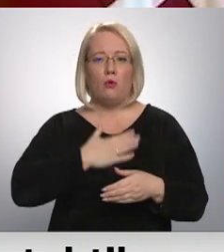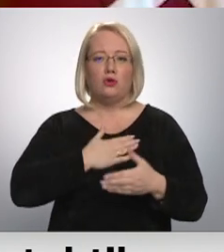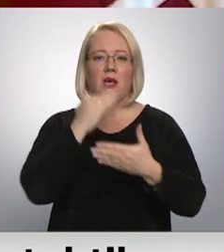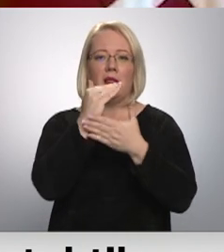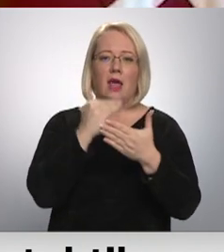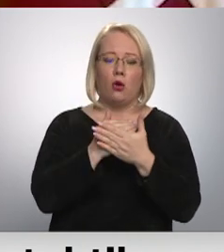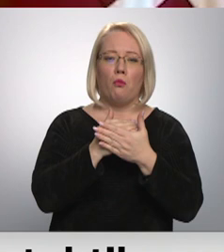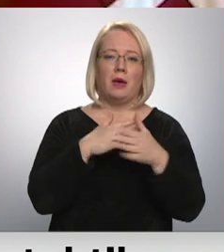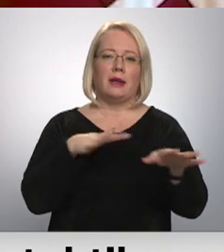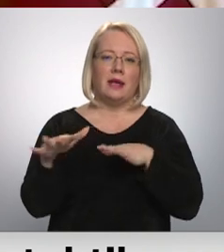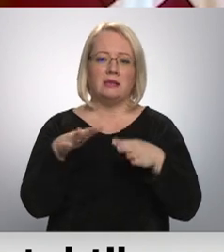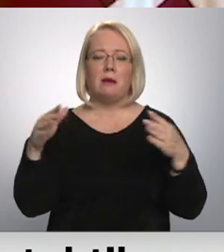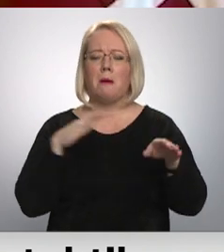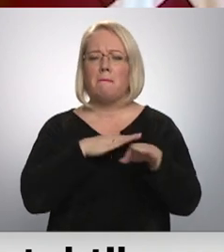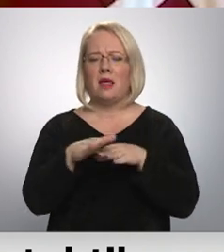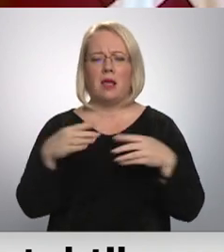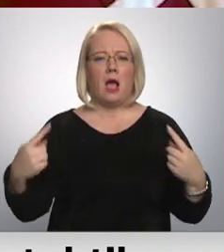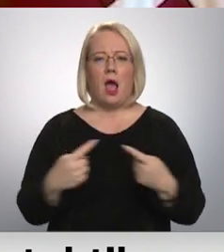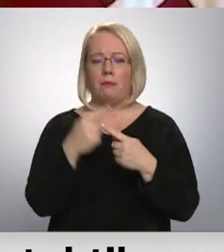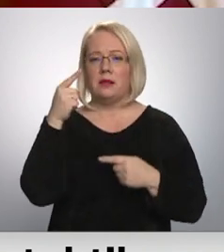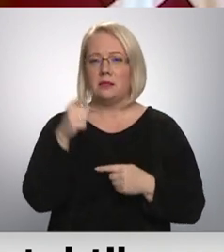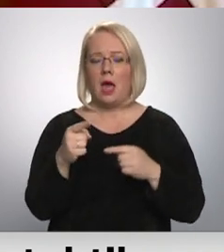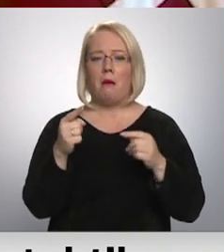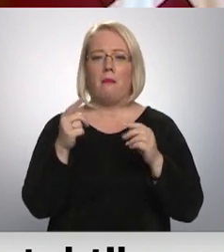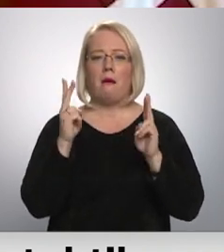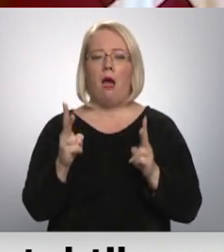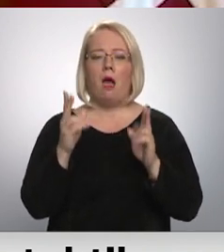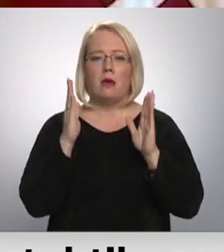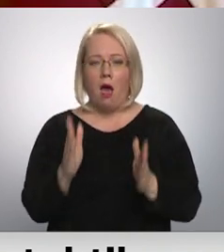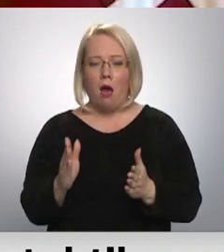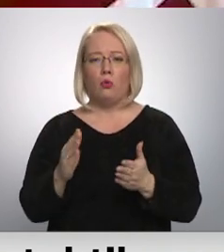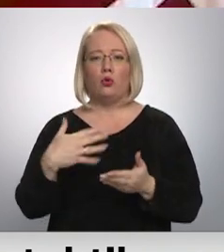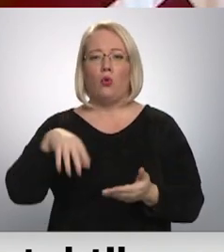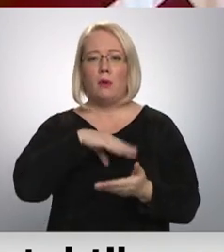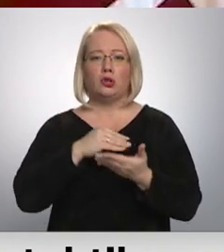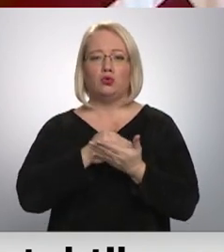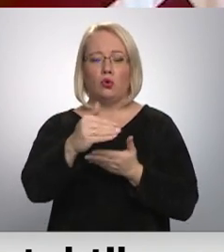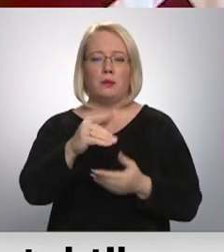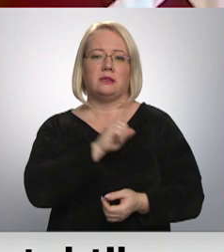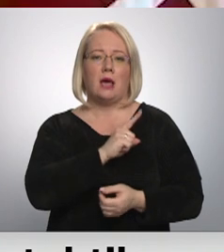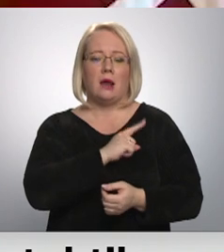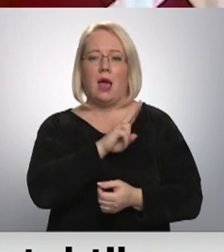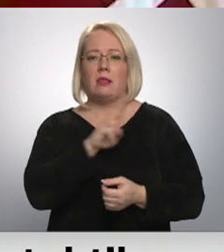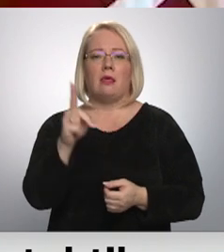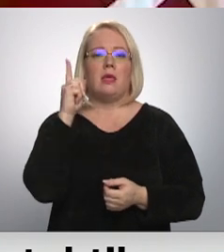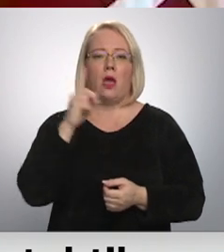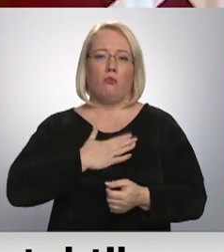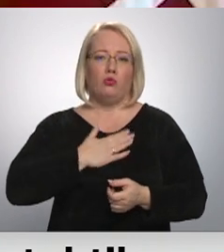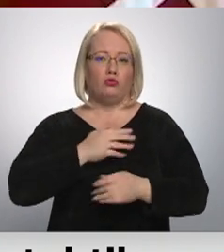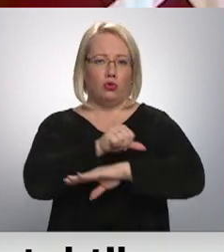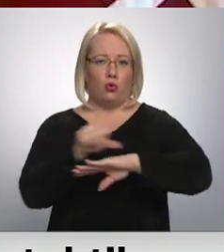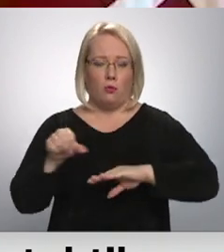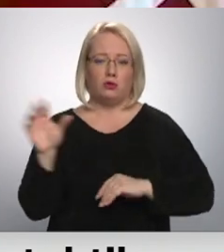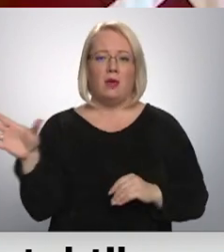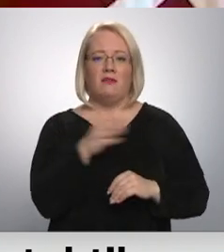pilnībā atbilst tam, kā viņam ir jābūt. Mēs turpināsim sargāt ne tikai mūsu robežu, bet visu